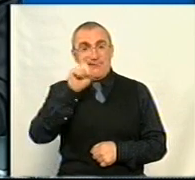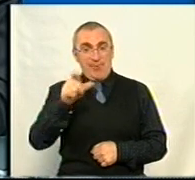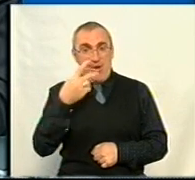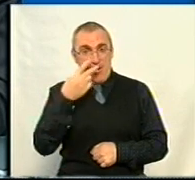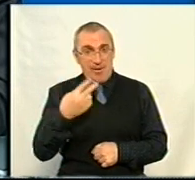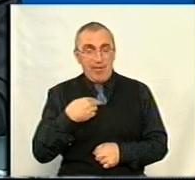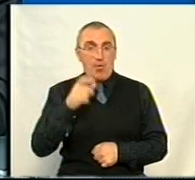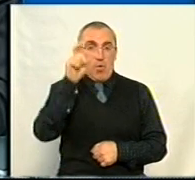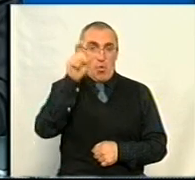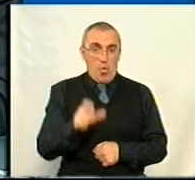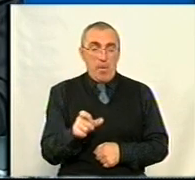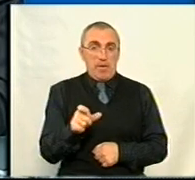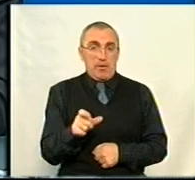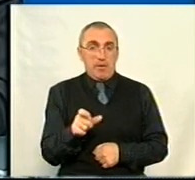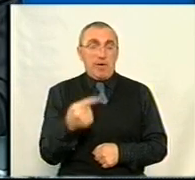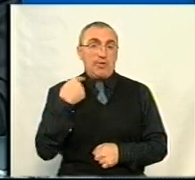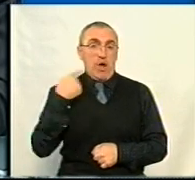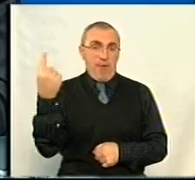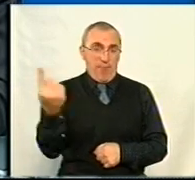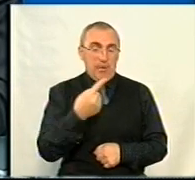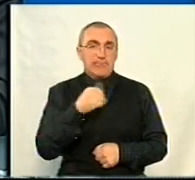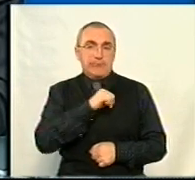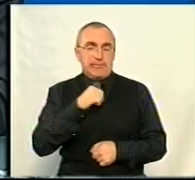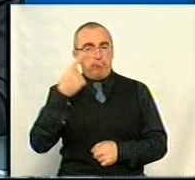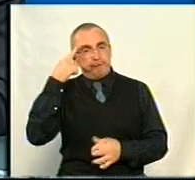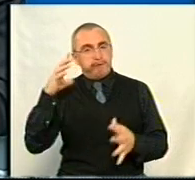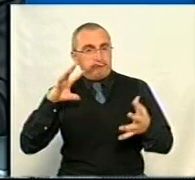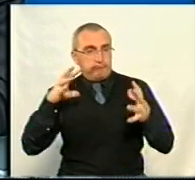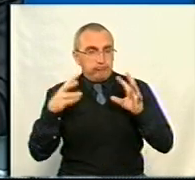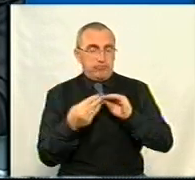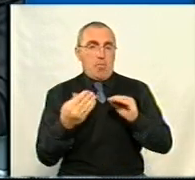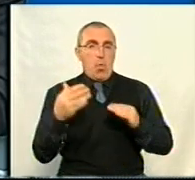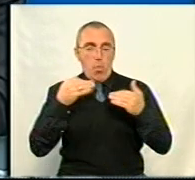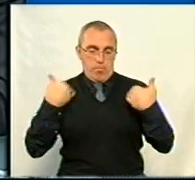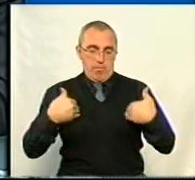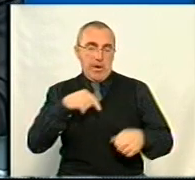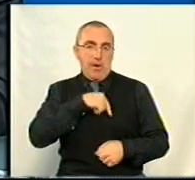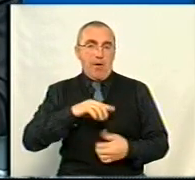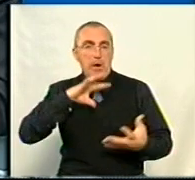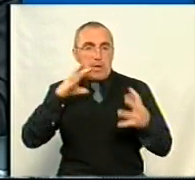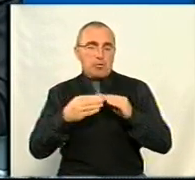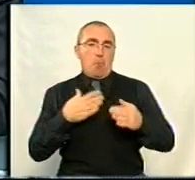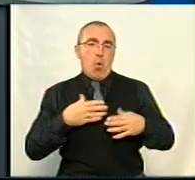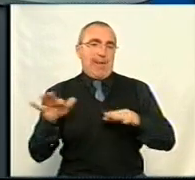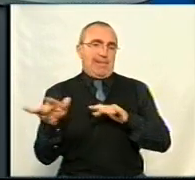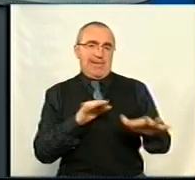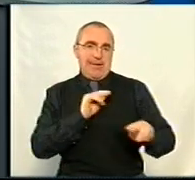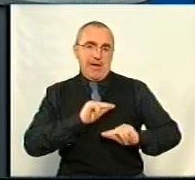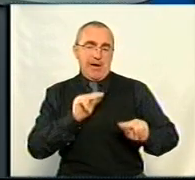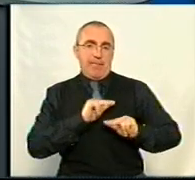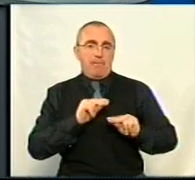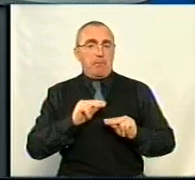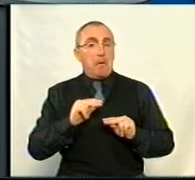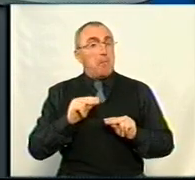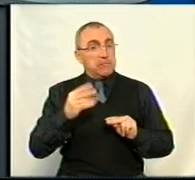громадянин Кировоградчини сам склав своє враження по мій характер за результатами моєї діяльності. Про склав